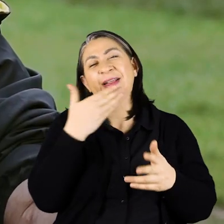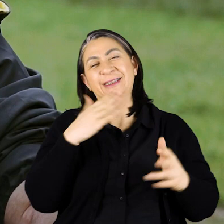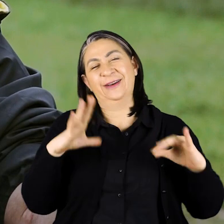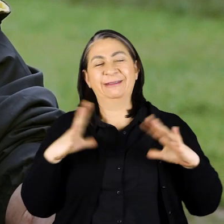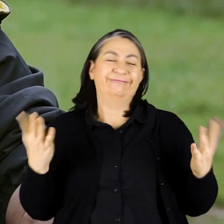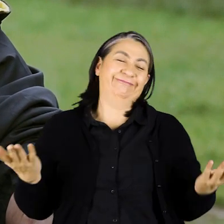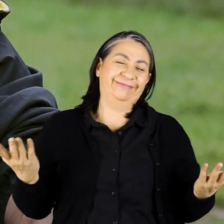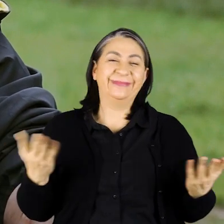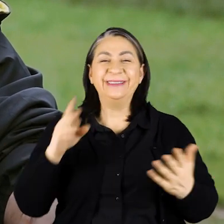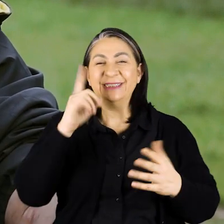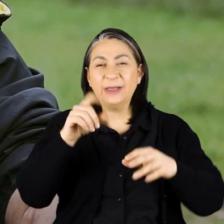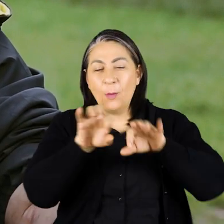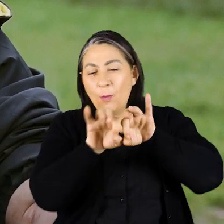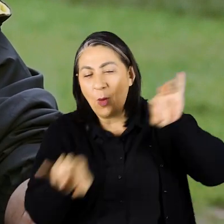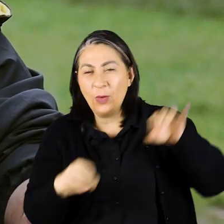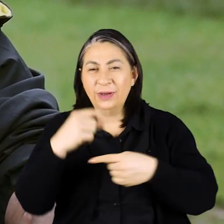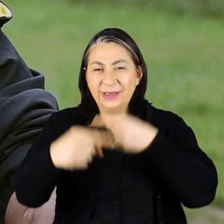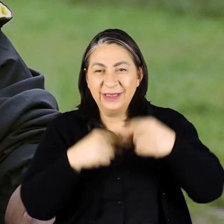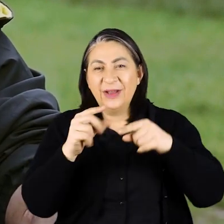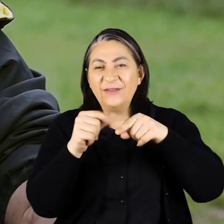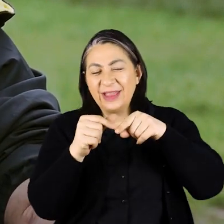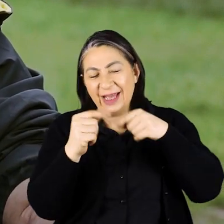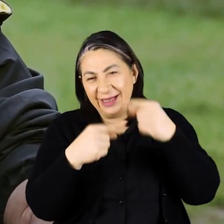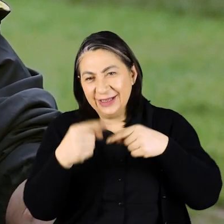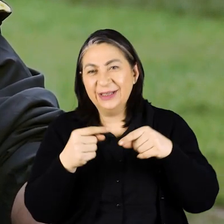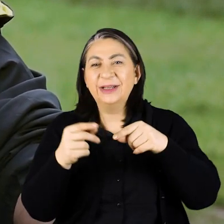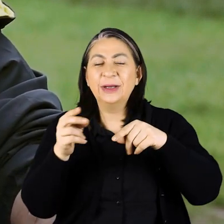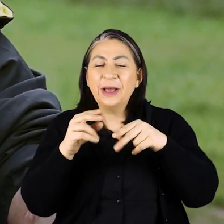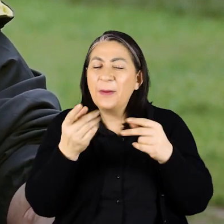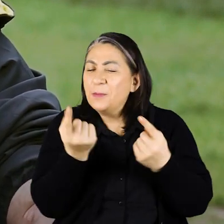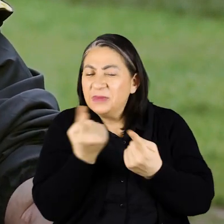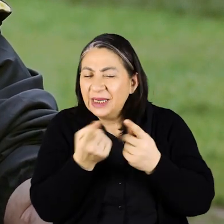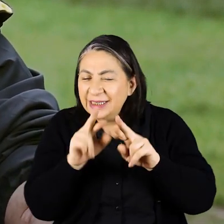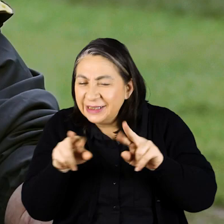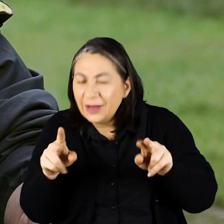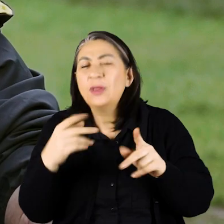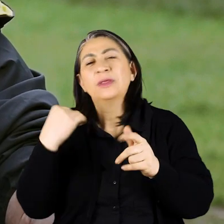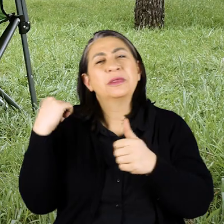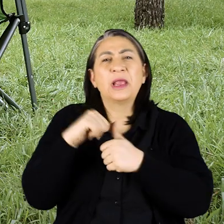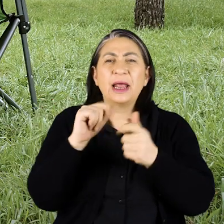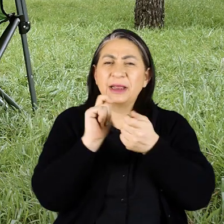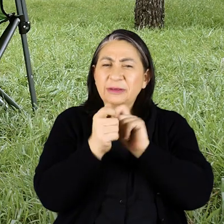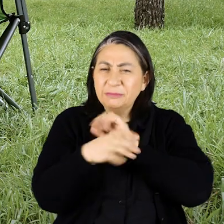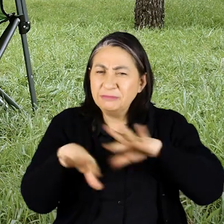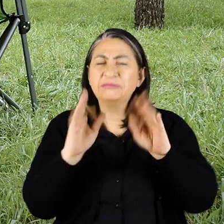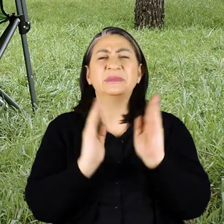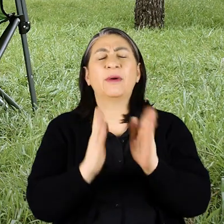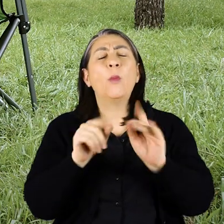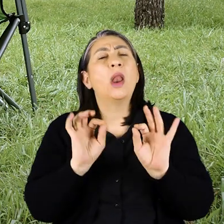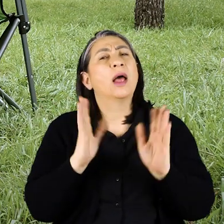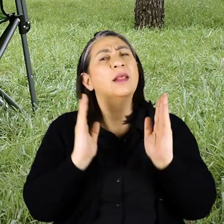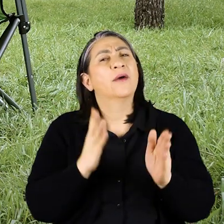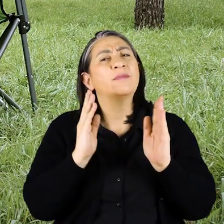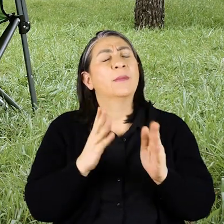Sadece işte bir borumuz değişiyor Vida değişiyor Soketi kırıyoruz Tekrar devam ediyorduk Böyle böyle devam etti